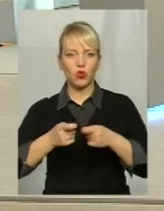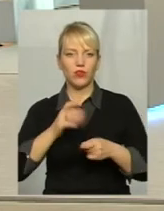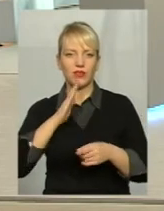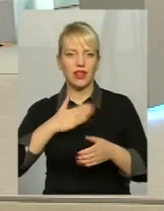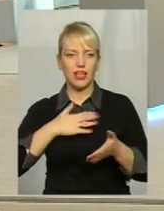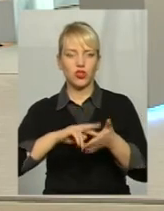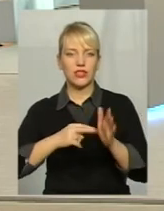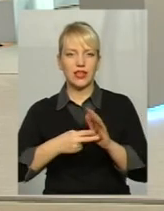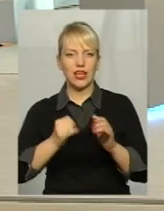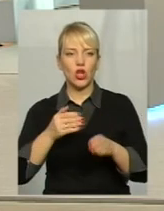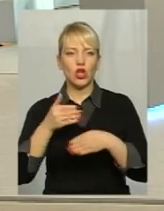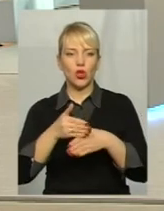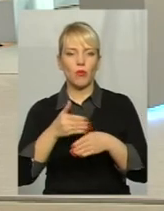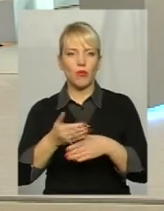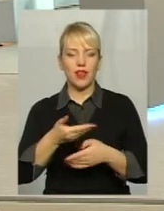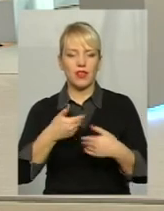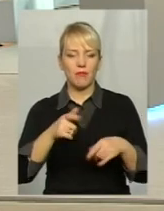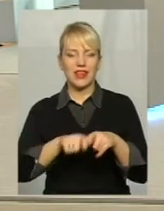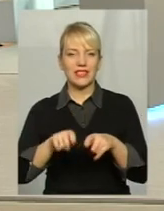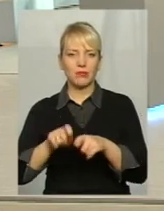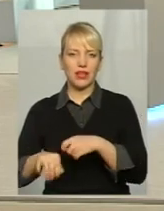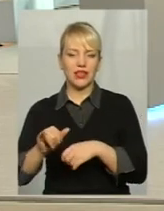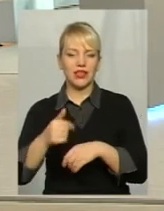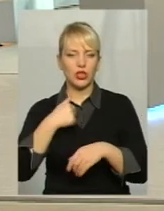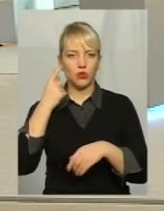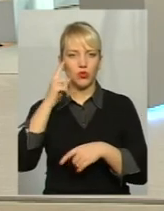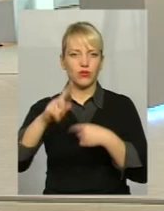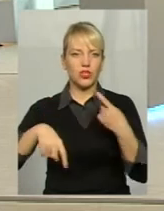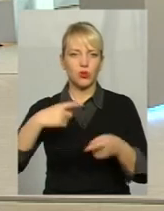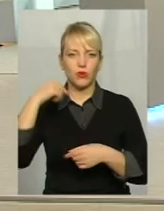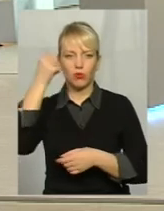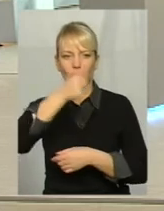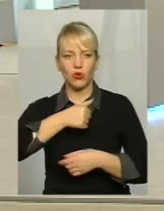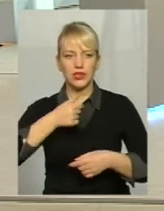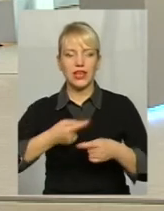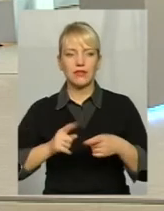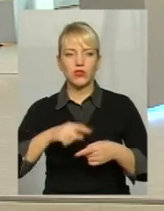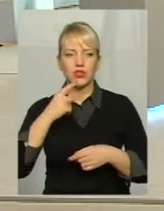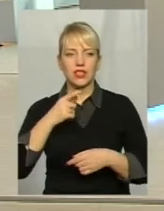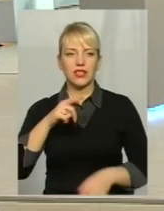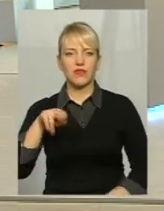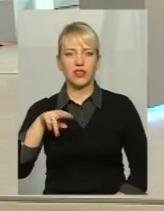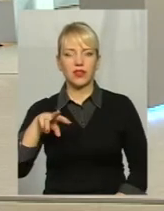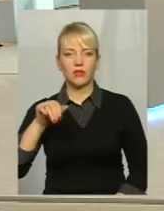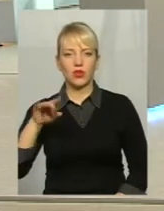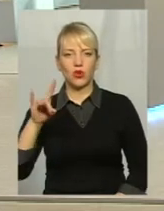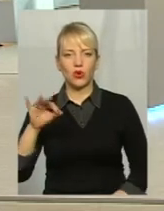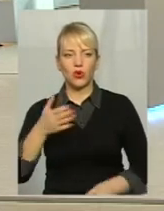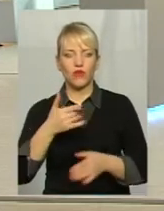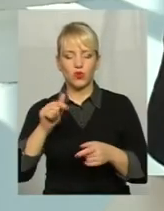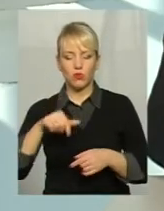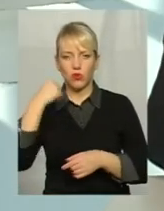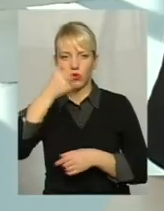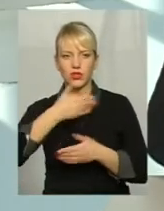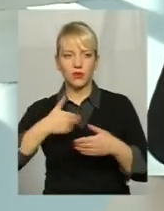стратегією Допомагають нам експерти і, я думаю, що в наступному році, це то, що Дмитро зазначив Цього року ми навчали